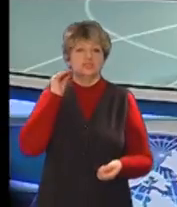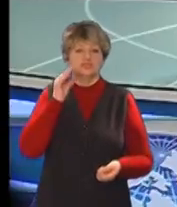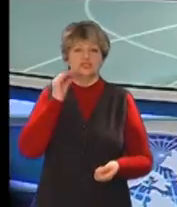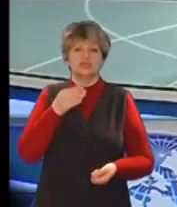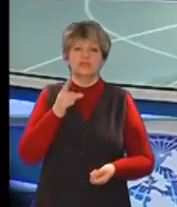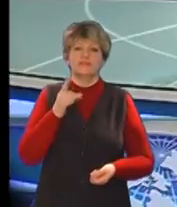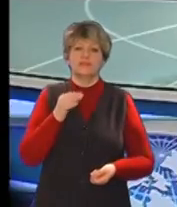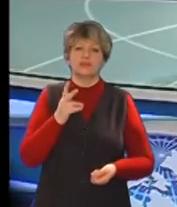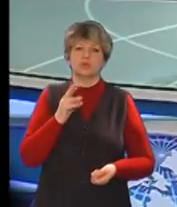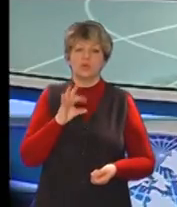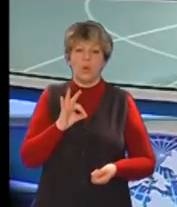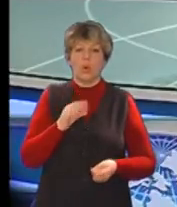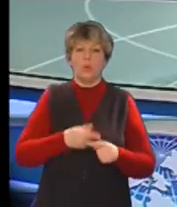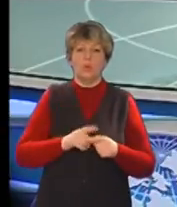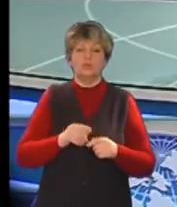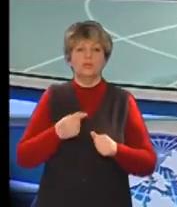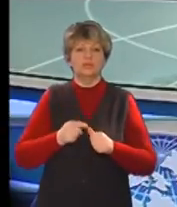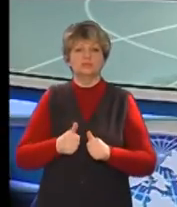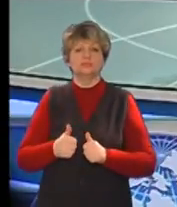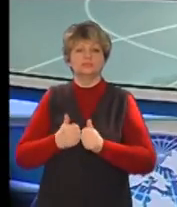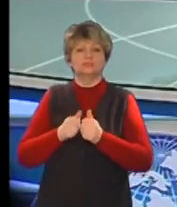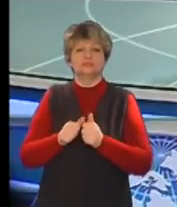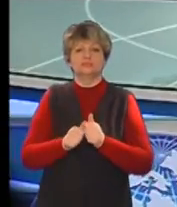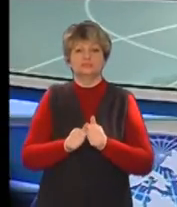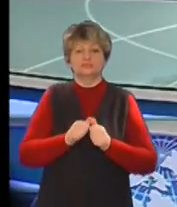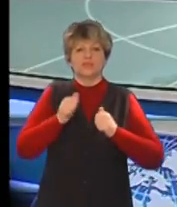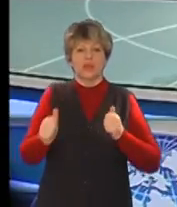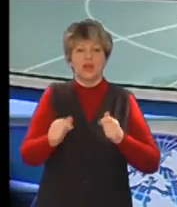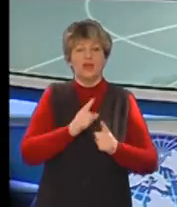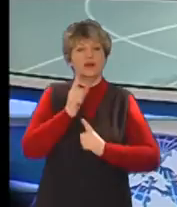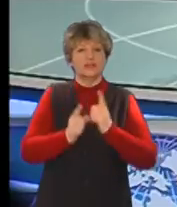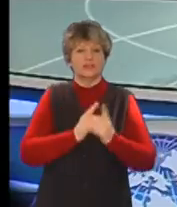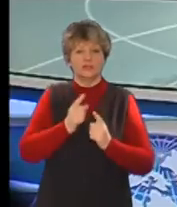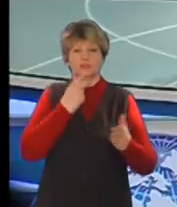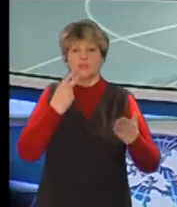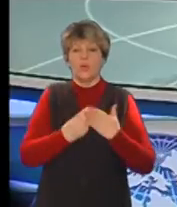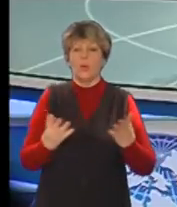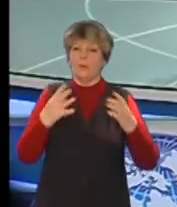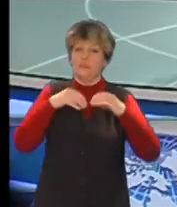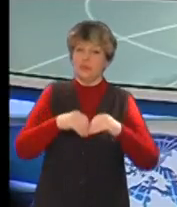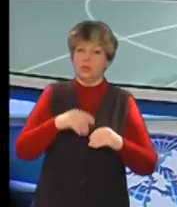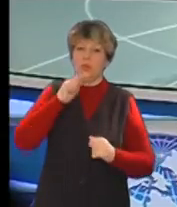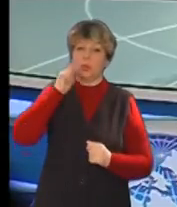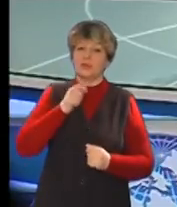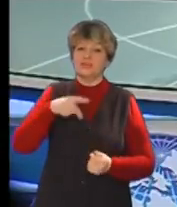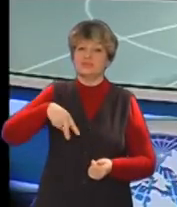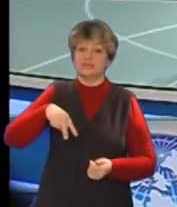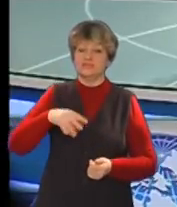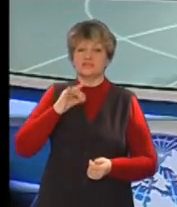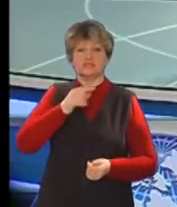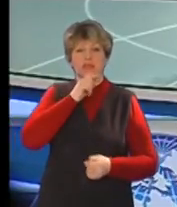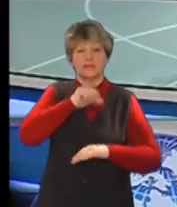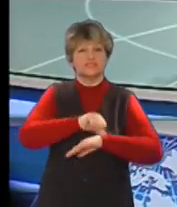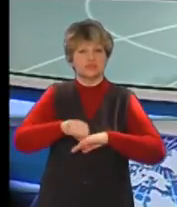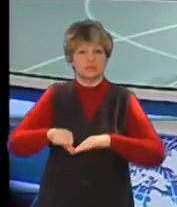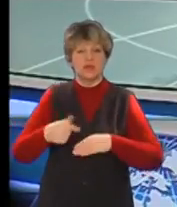Шевченко, Франко, Симоненко поступляться гети Лондону та Твену. Реформа в освіті передбачає об'єднання української літератури